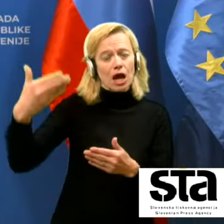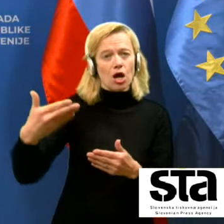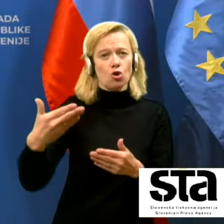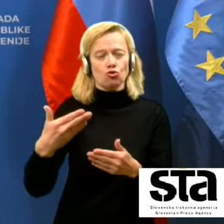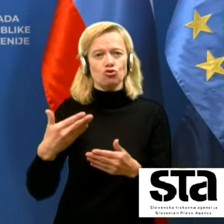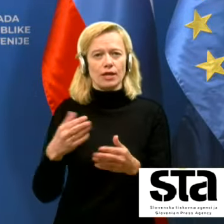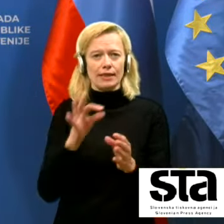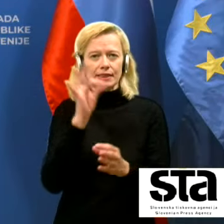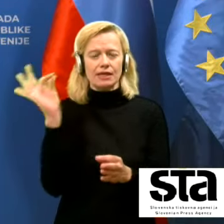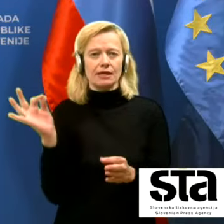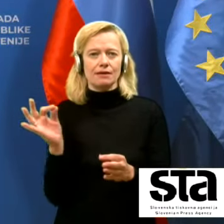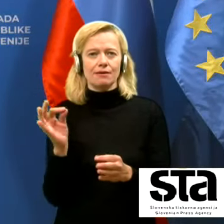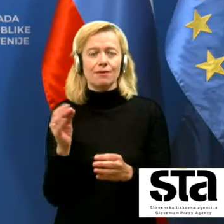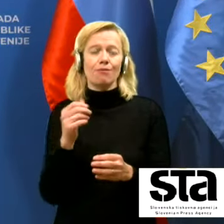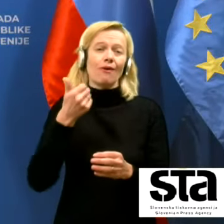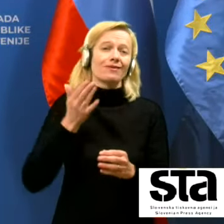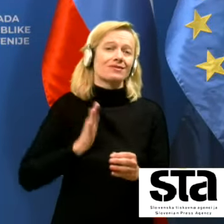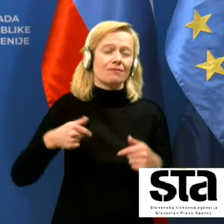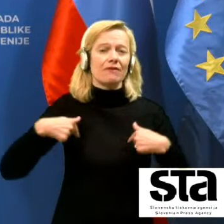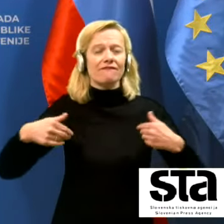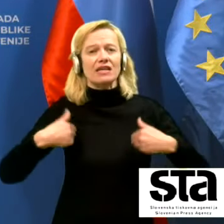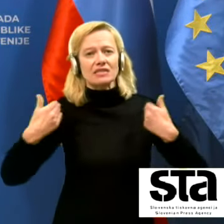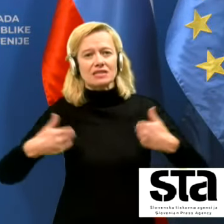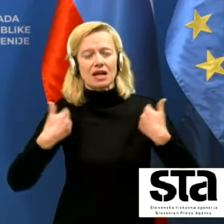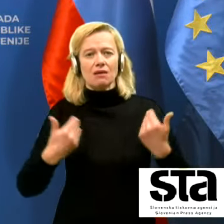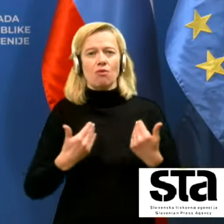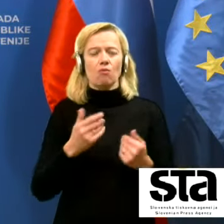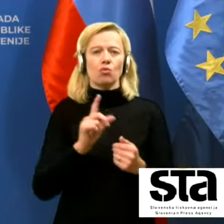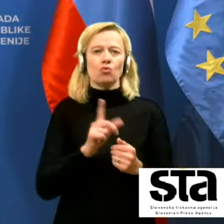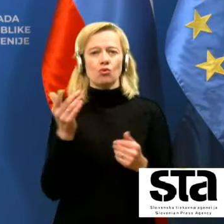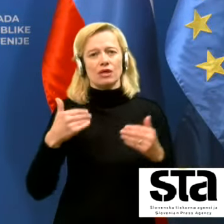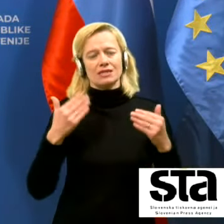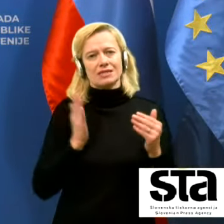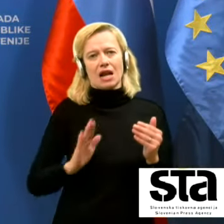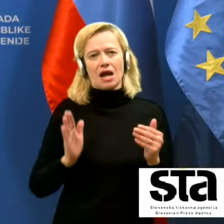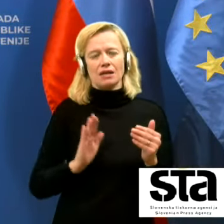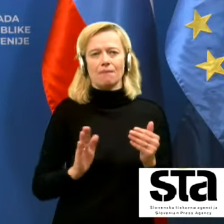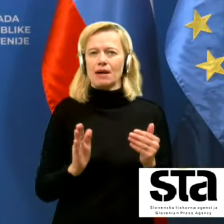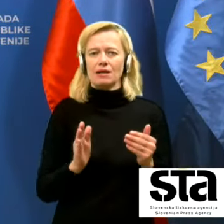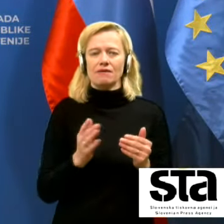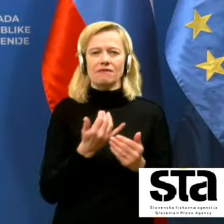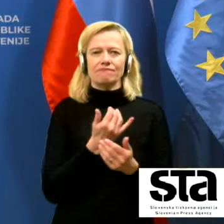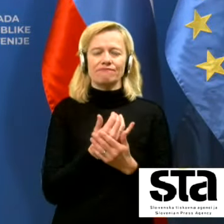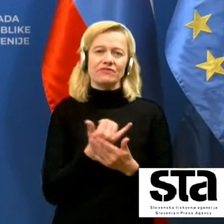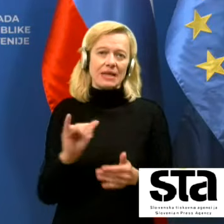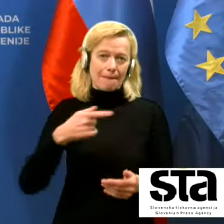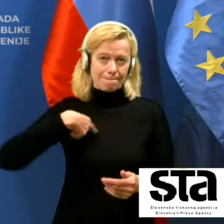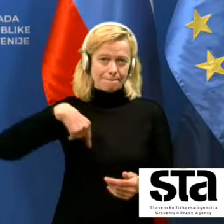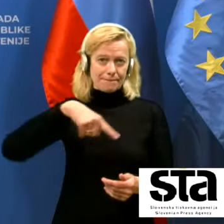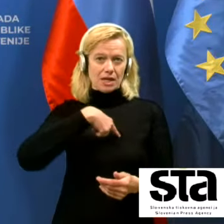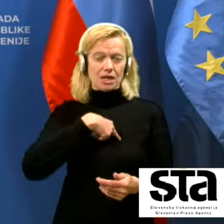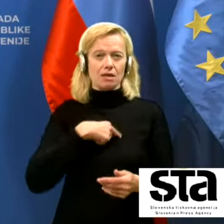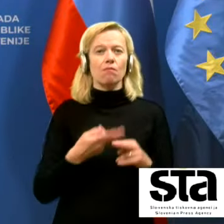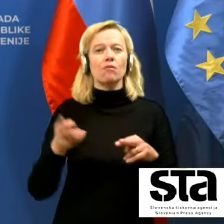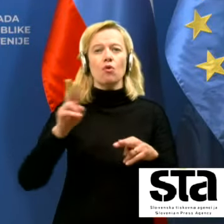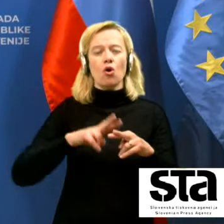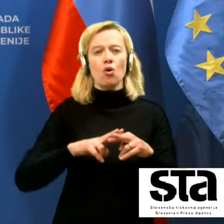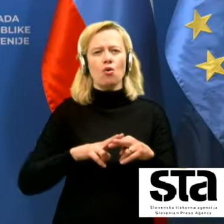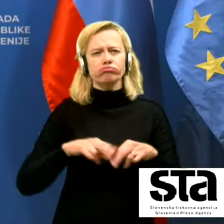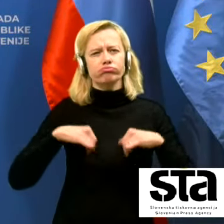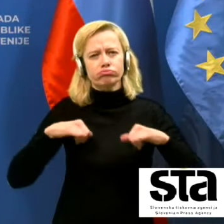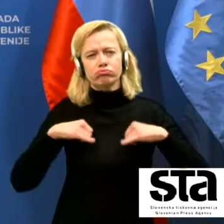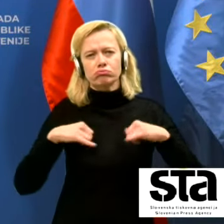ki se jih po eni strani veselimo, na drugi strani pa svede, vsaj mi, ki se bolj intenzivno